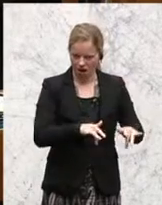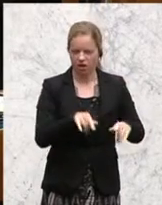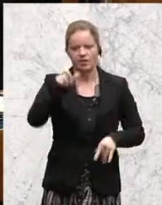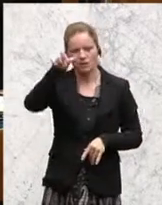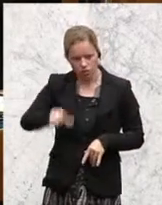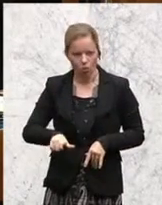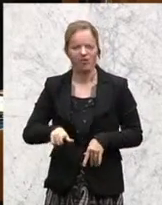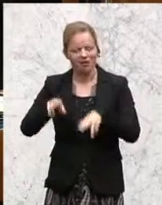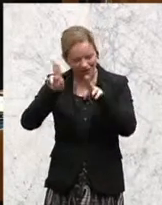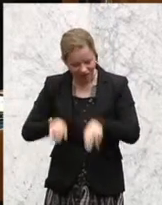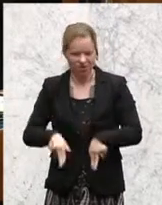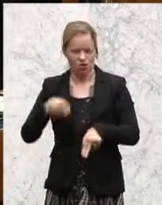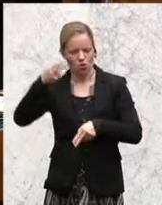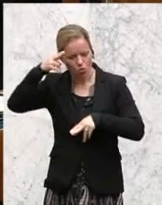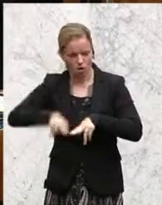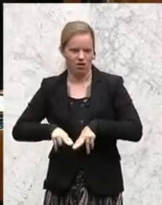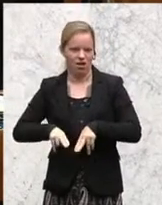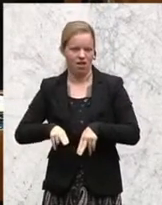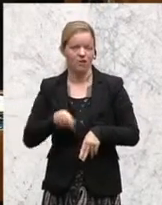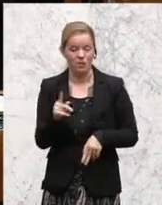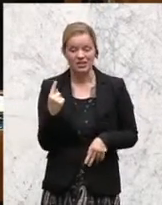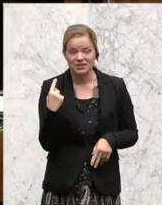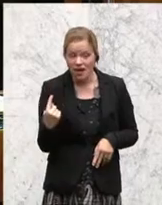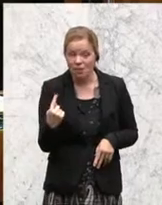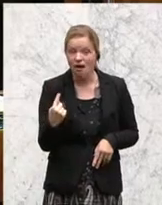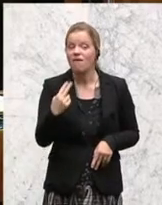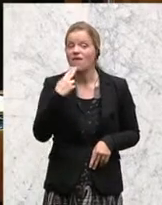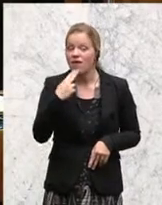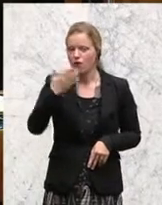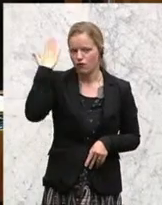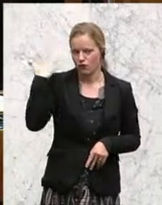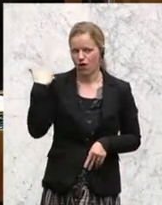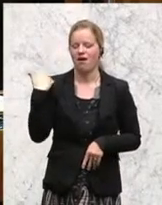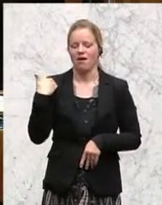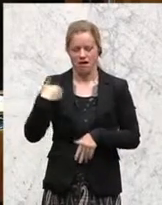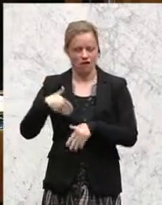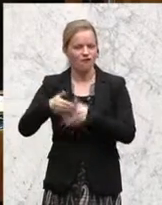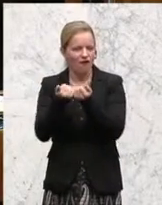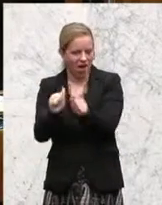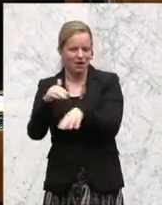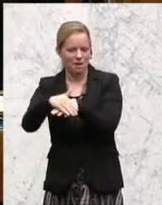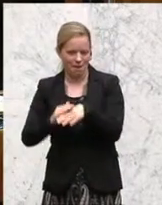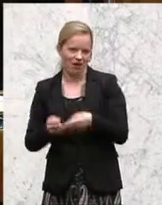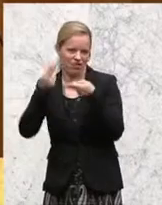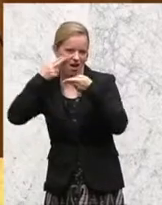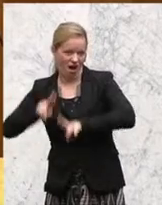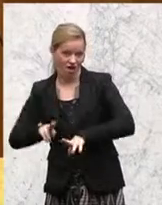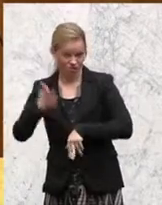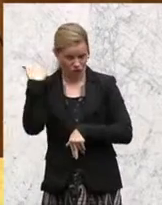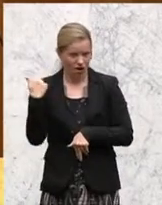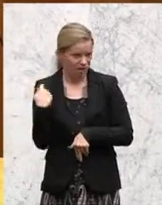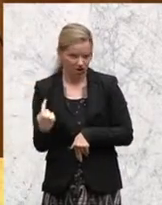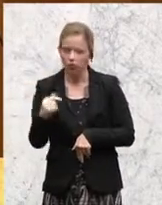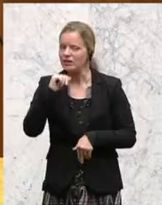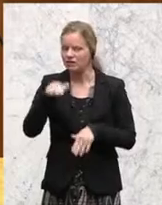aber den können wir nicht abschieben. Der war damals ein freiheitlicher Gemeinderat und kein Asylwerber. Und das macht den Unterschied auf.